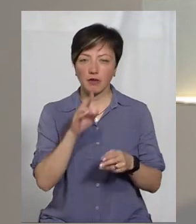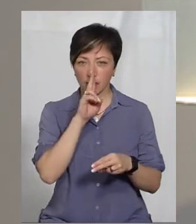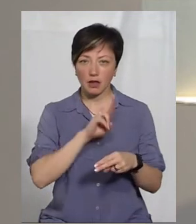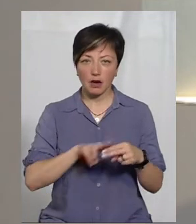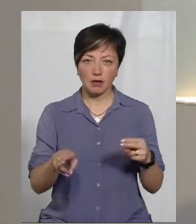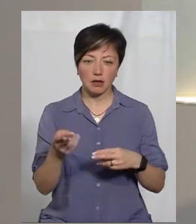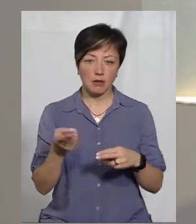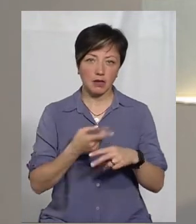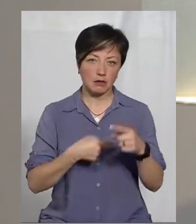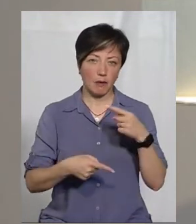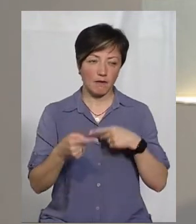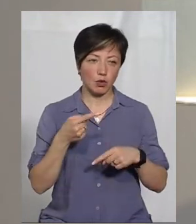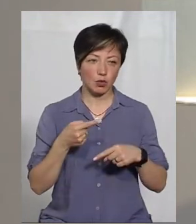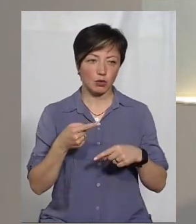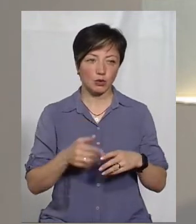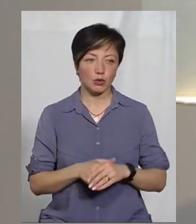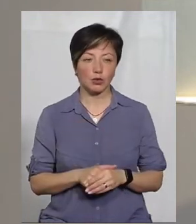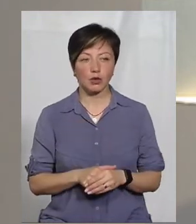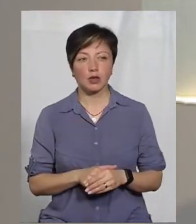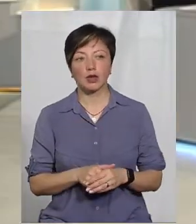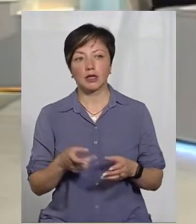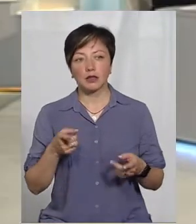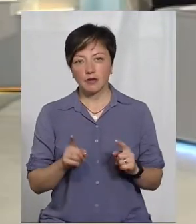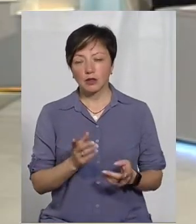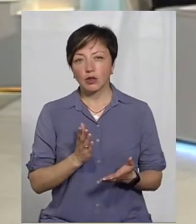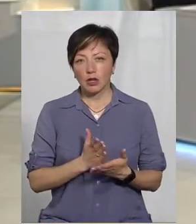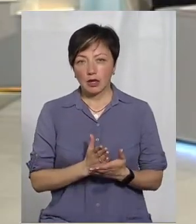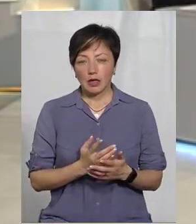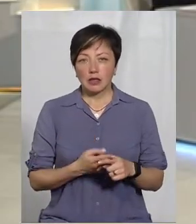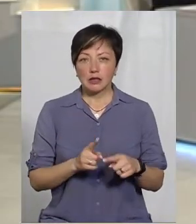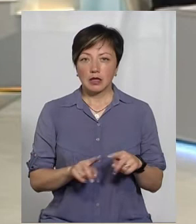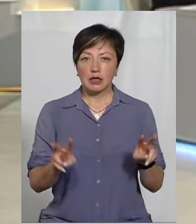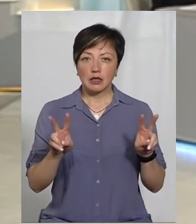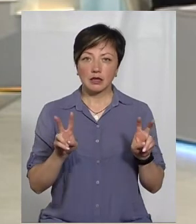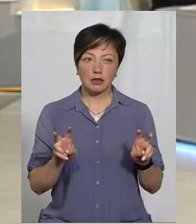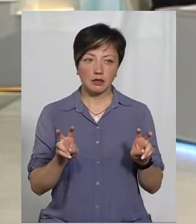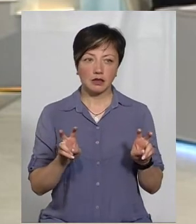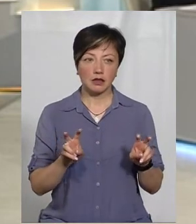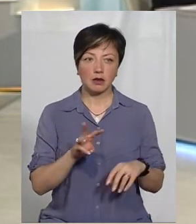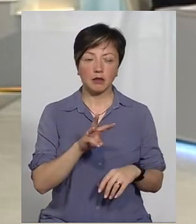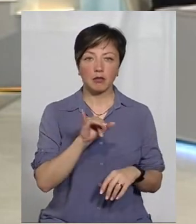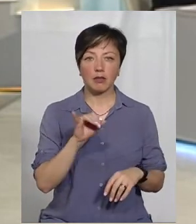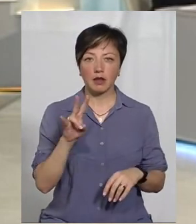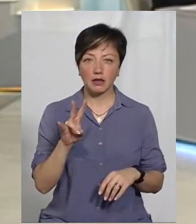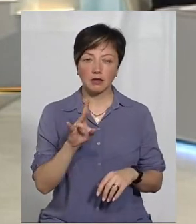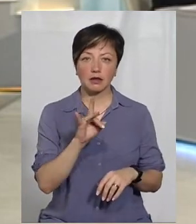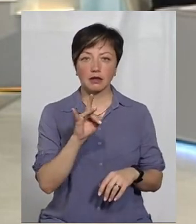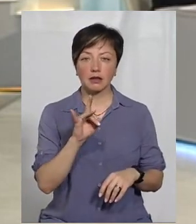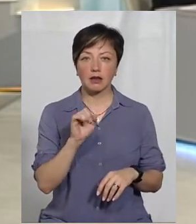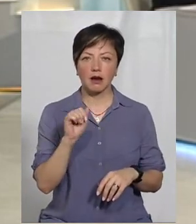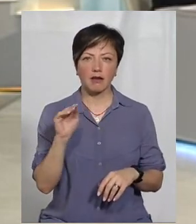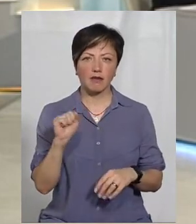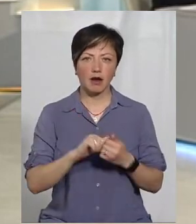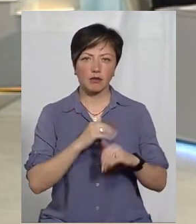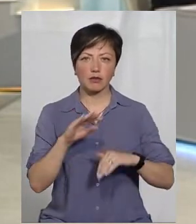втратили безповоротно? Звісно ж, є. Це, називаємо, млин і рафа в місті Кам'янці